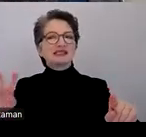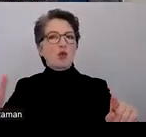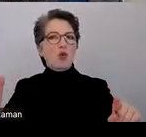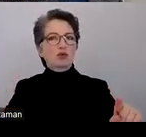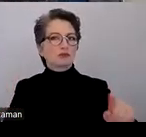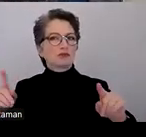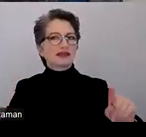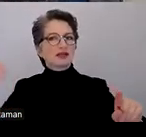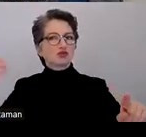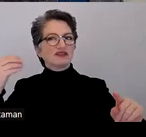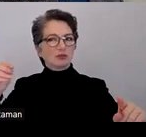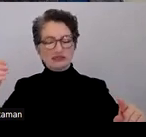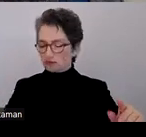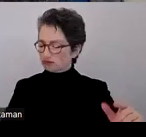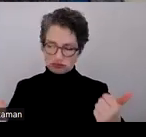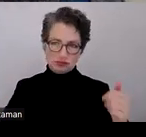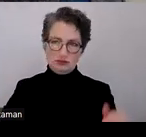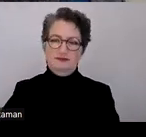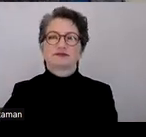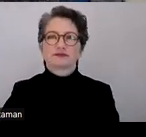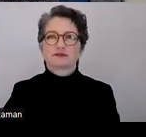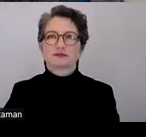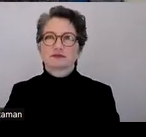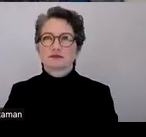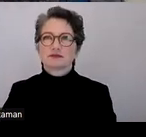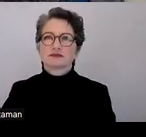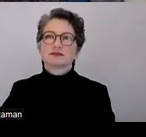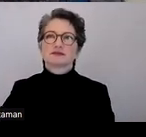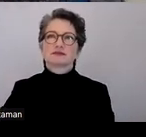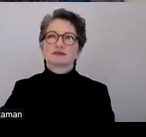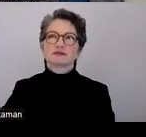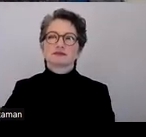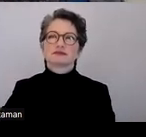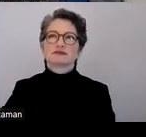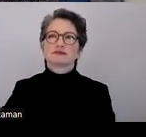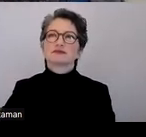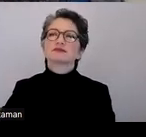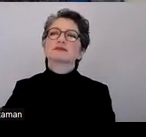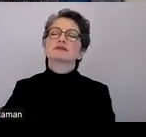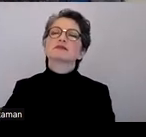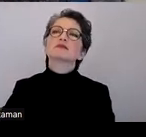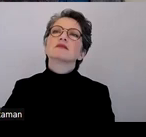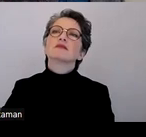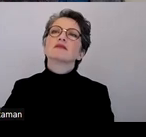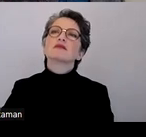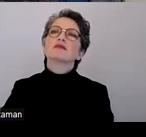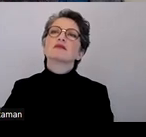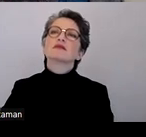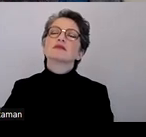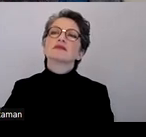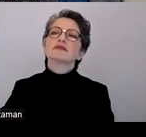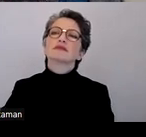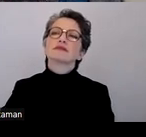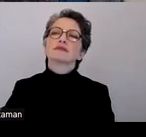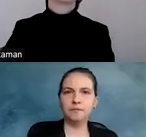zusätzliche Information zu Textinhalten. Und die